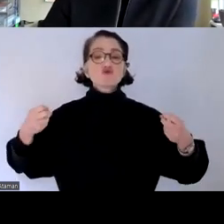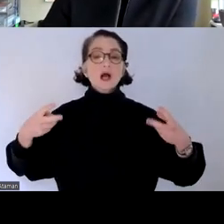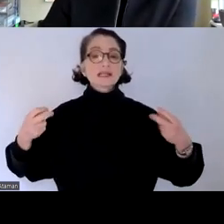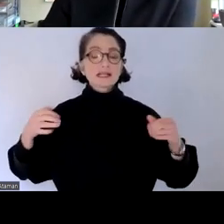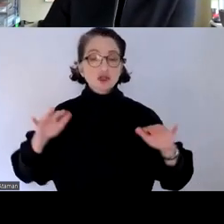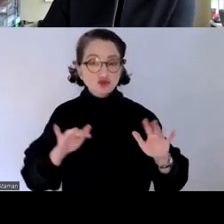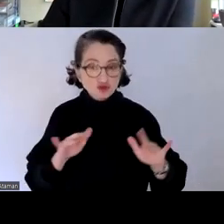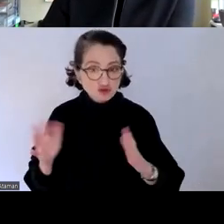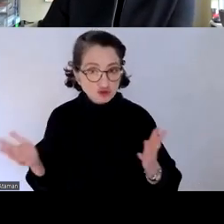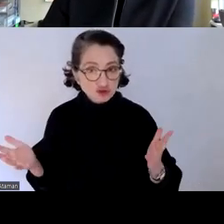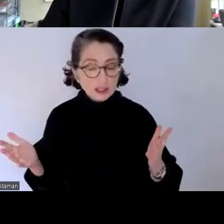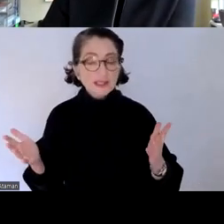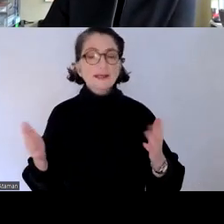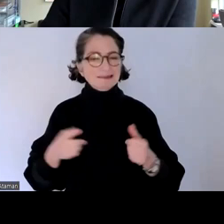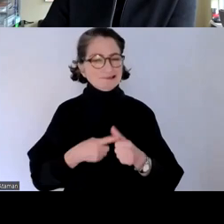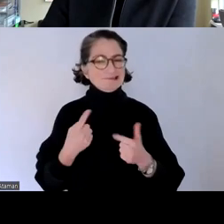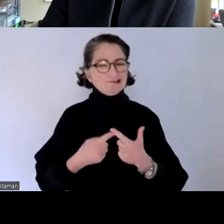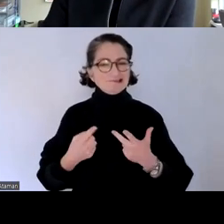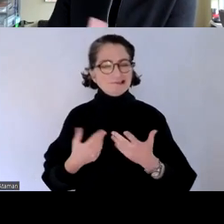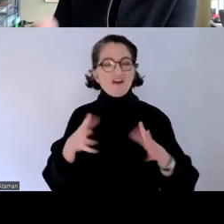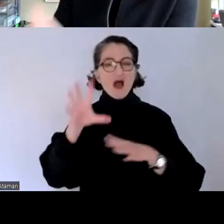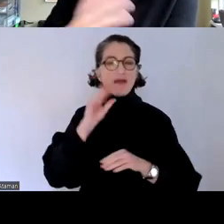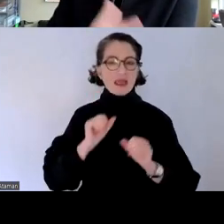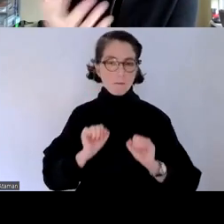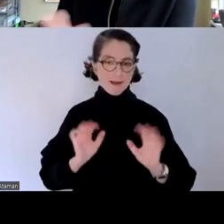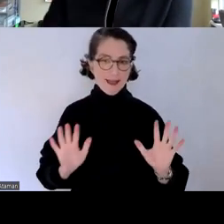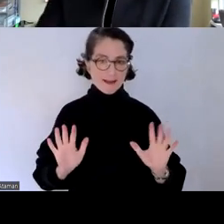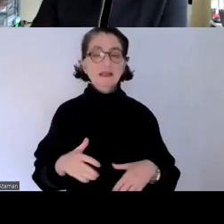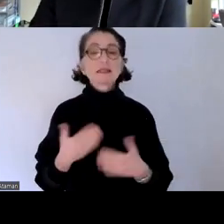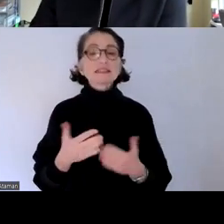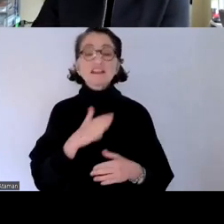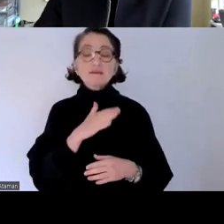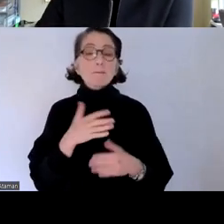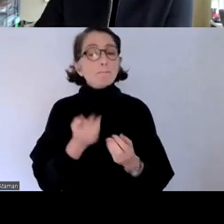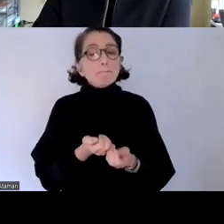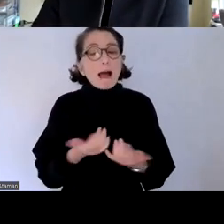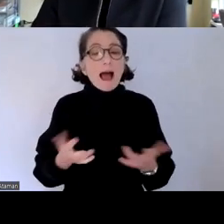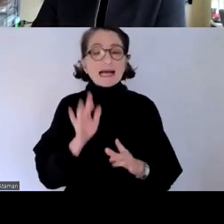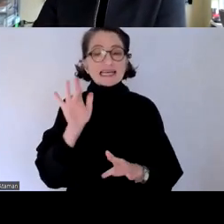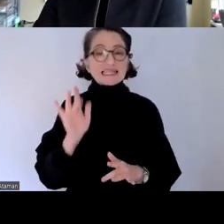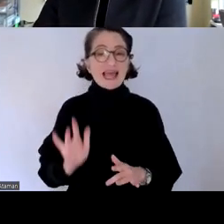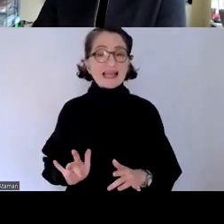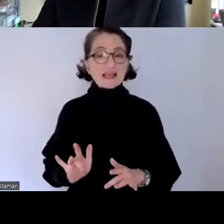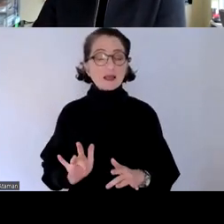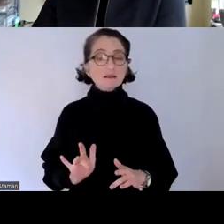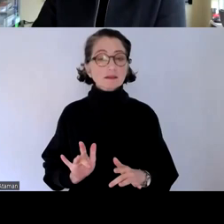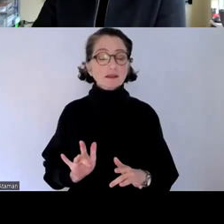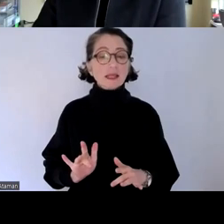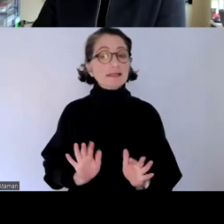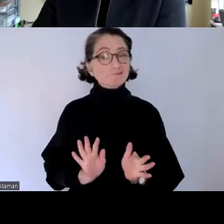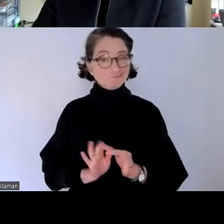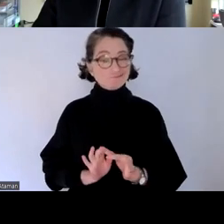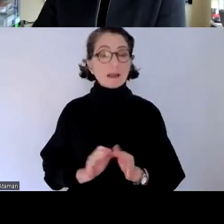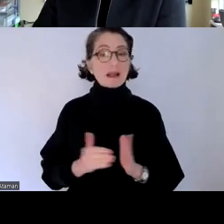dabei sein sollen und so also diverse kriterien die das die sozusagen eine barrierefreie